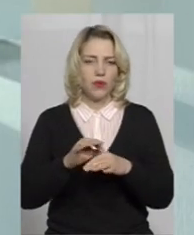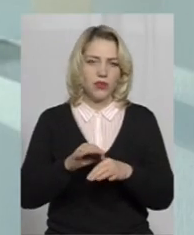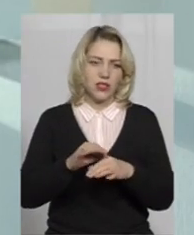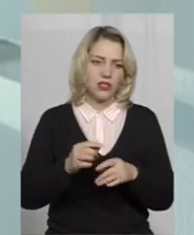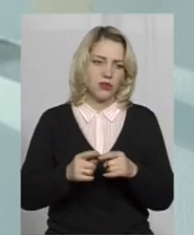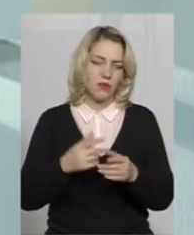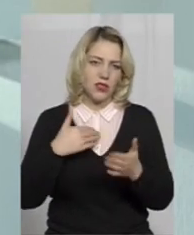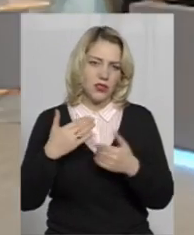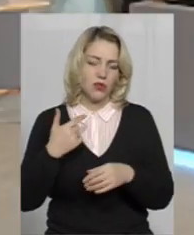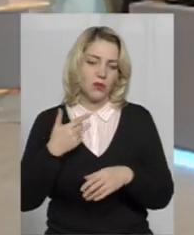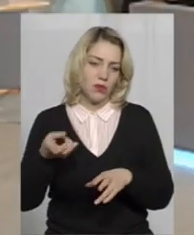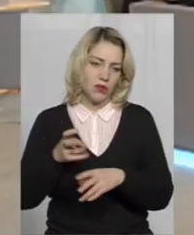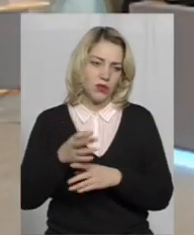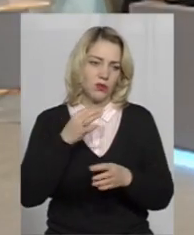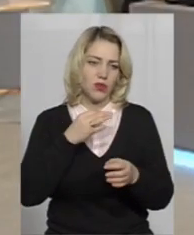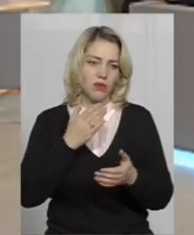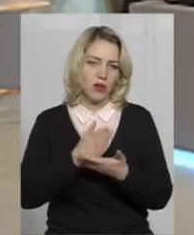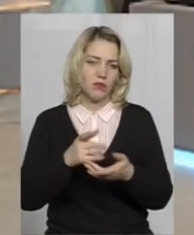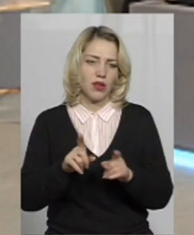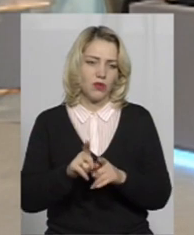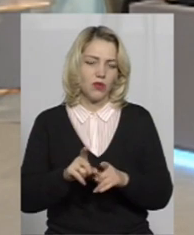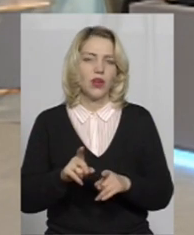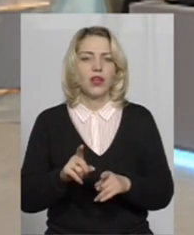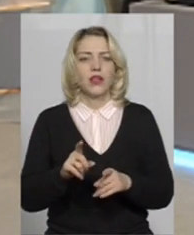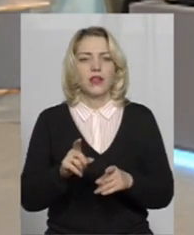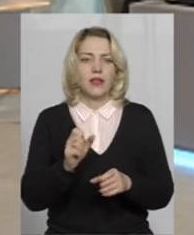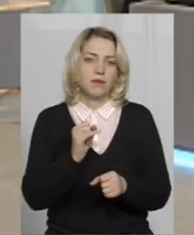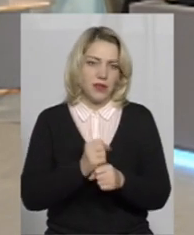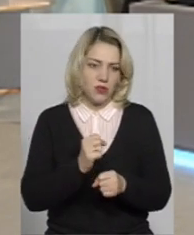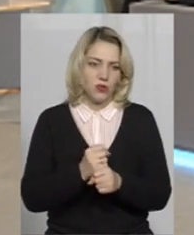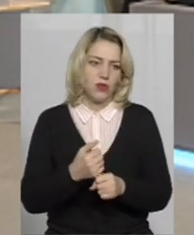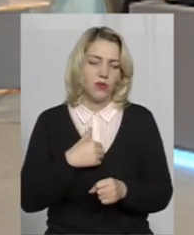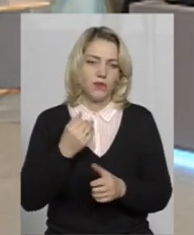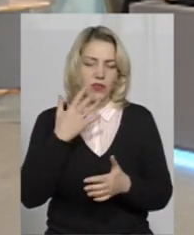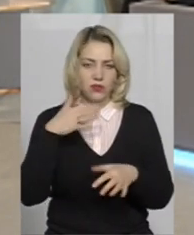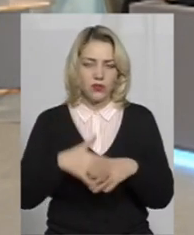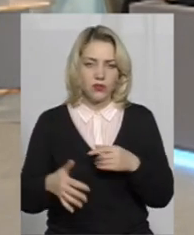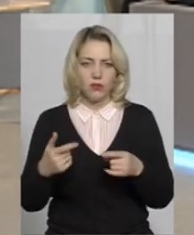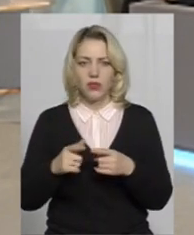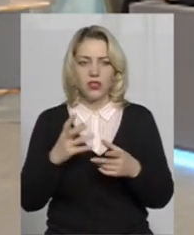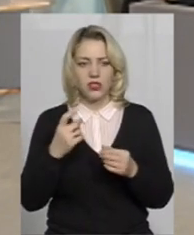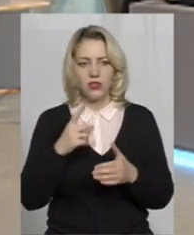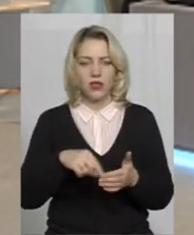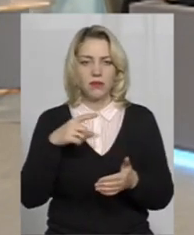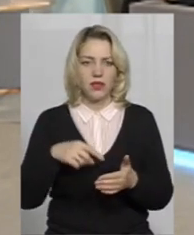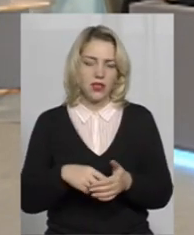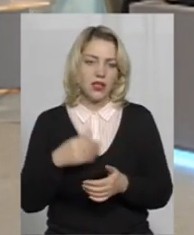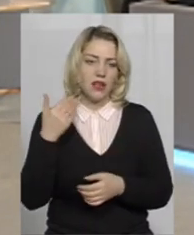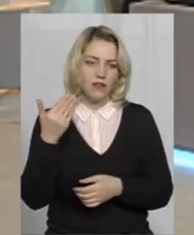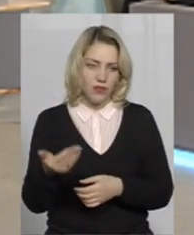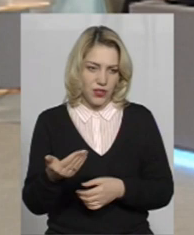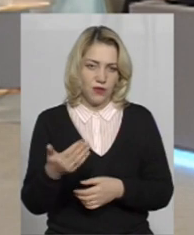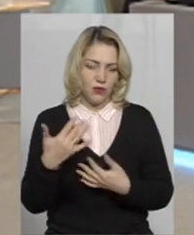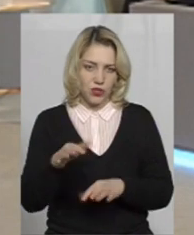спосередньо працюємо. Я зрозуміла. Ну, ще до вас одне запитання. От ви вже